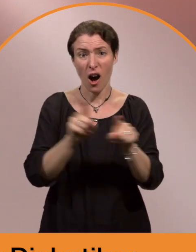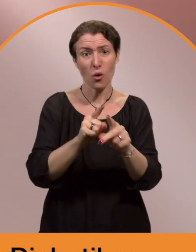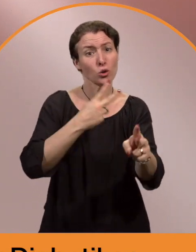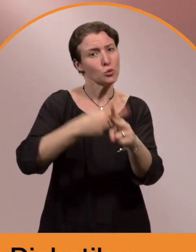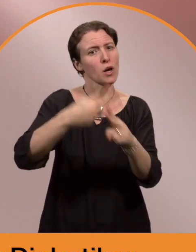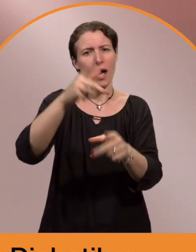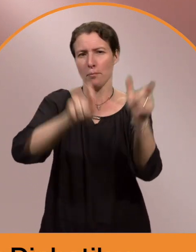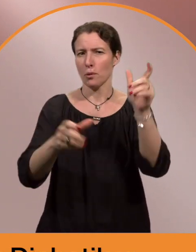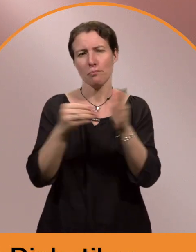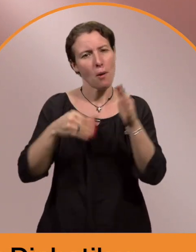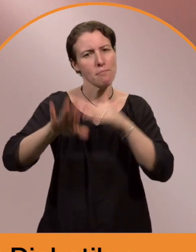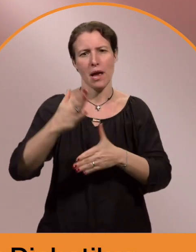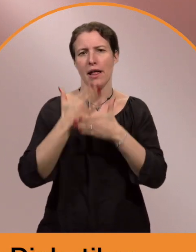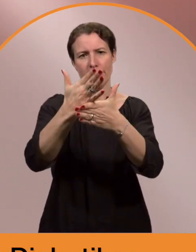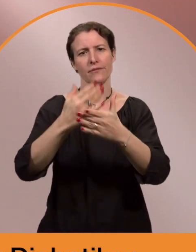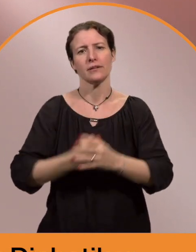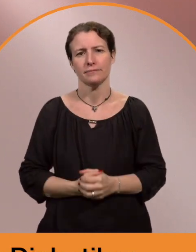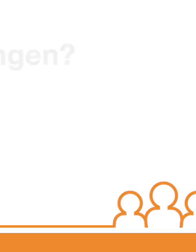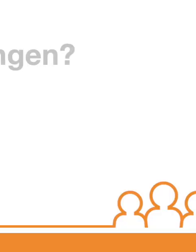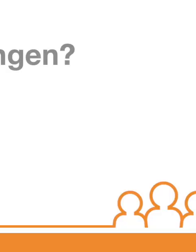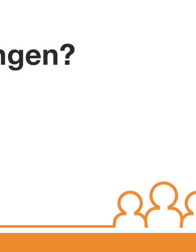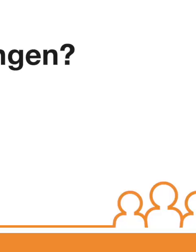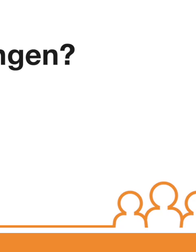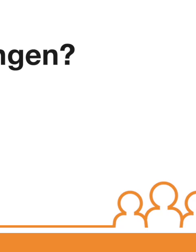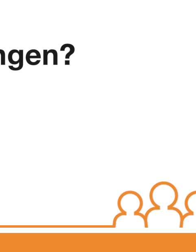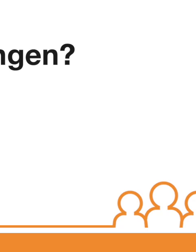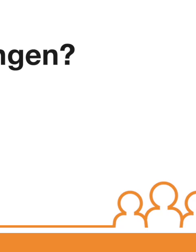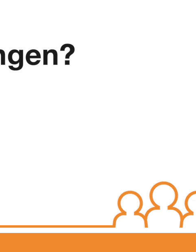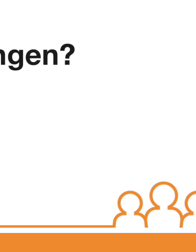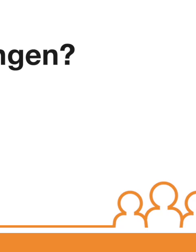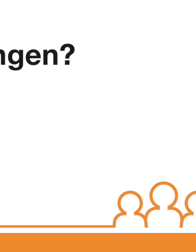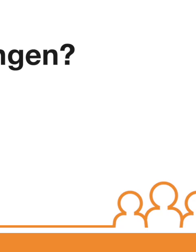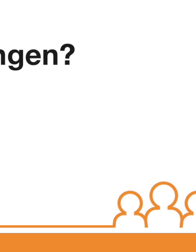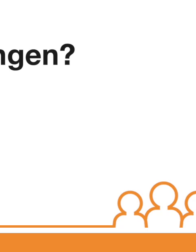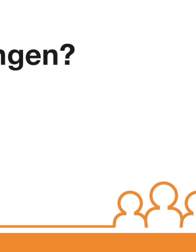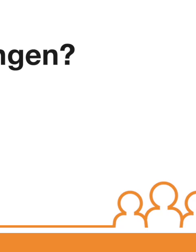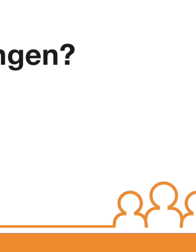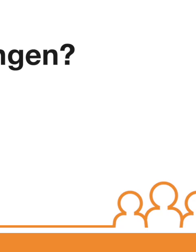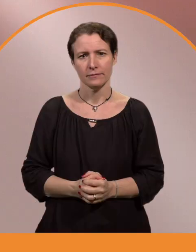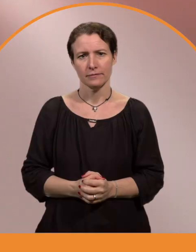für Diabetiker. Was sind deine Erfahrungen?